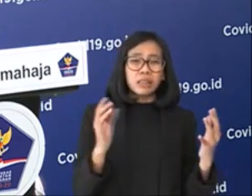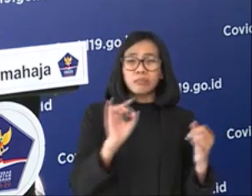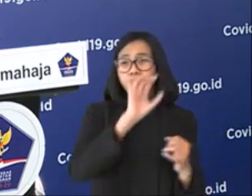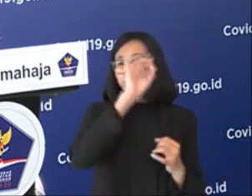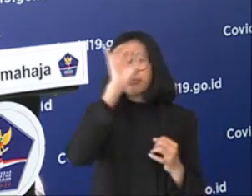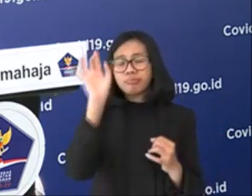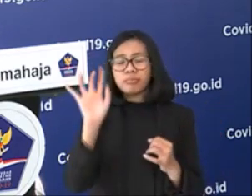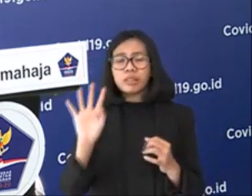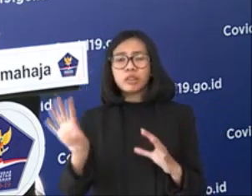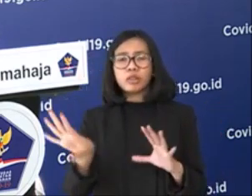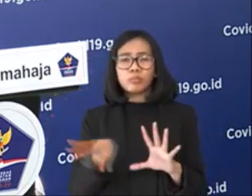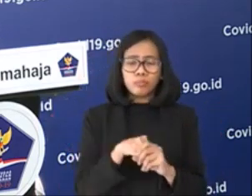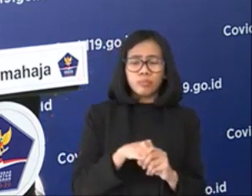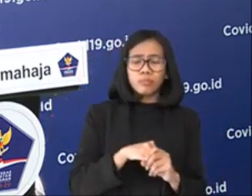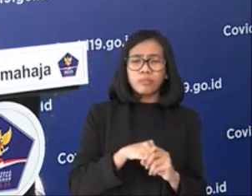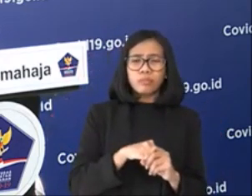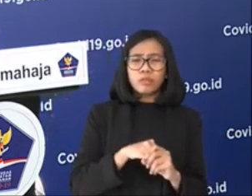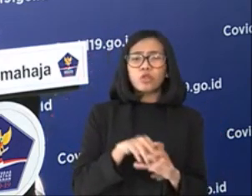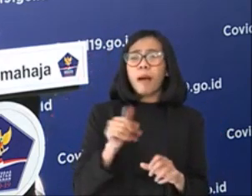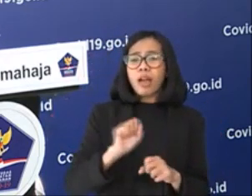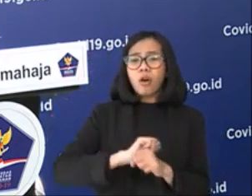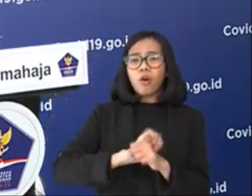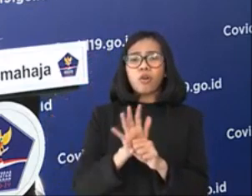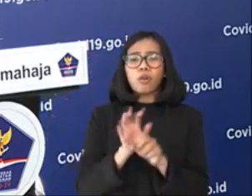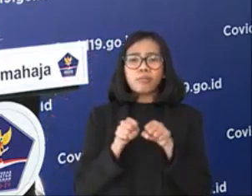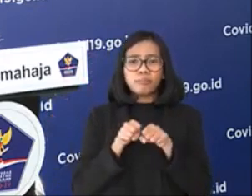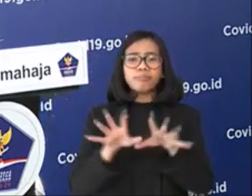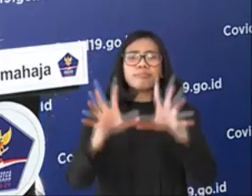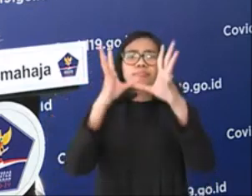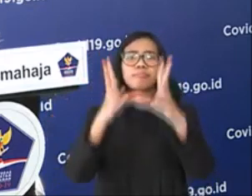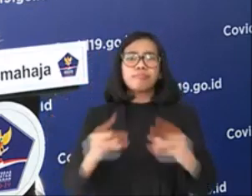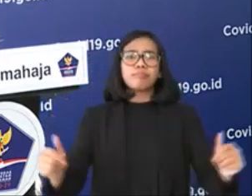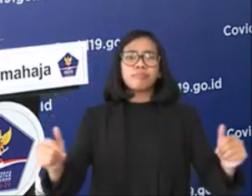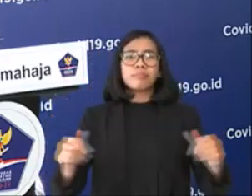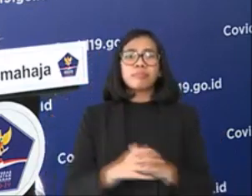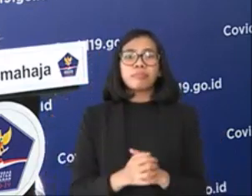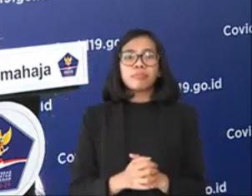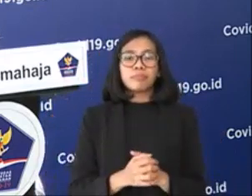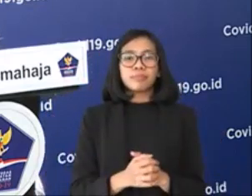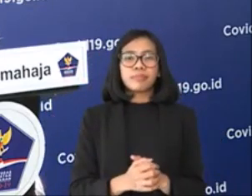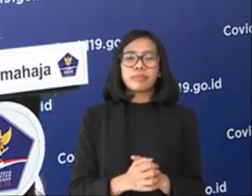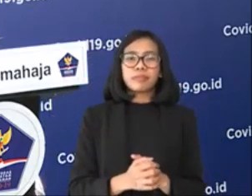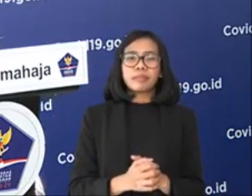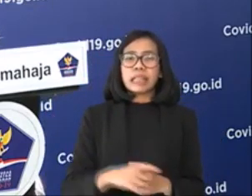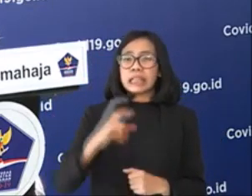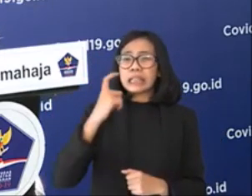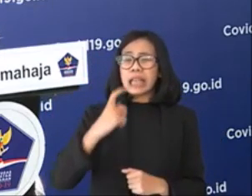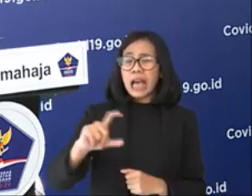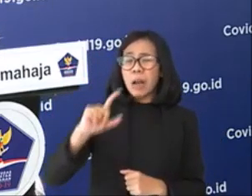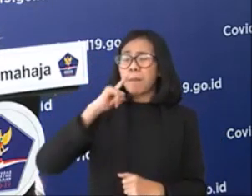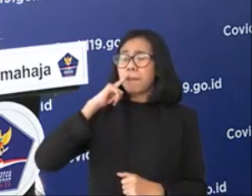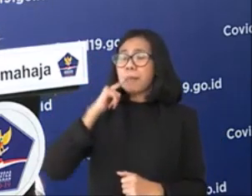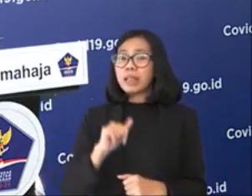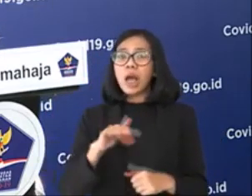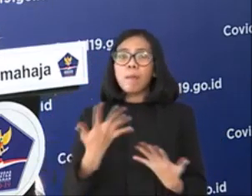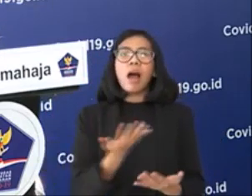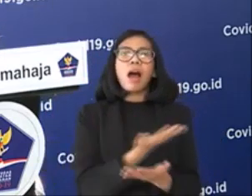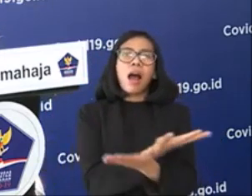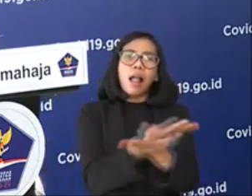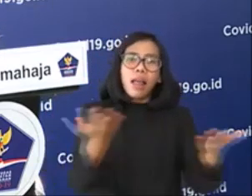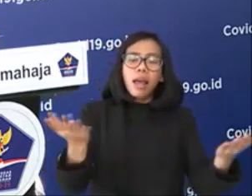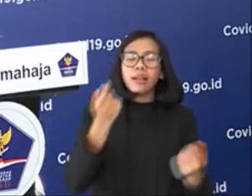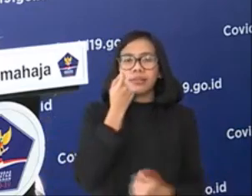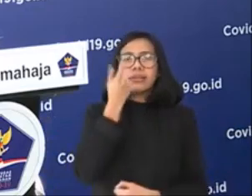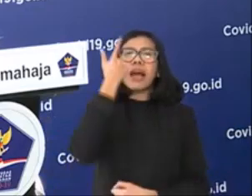mempercepat penanganan COVID-19 ini. Kuncinya adalah pada kesadaran kolektif dan